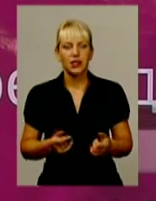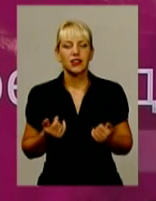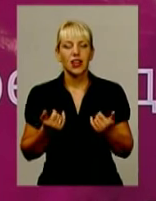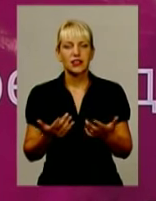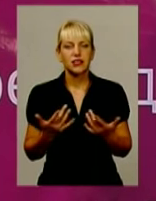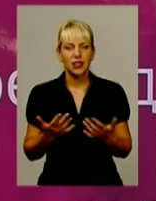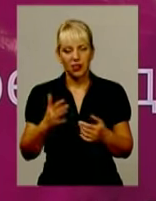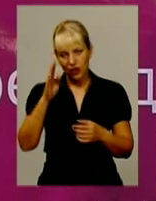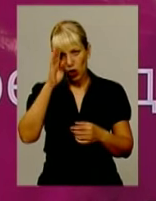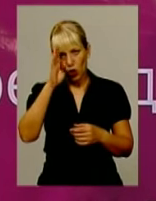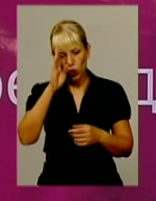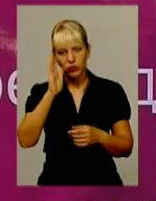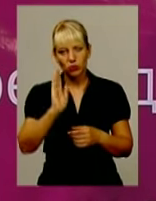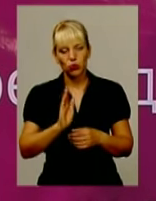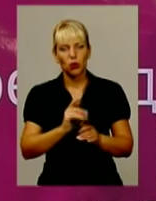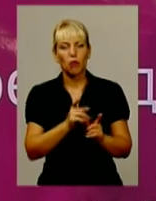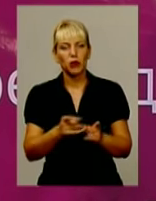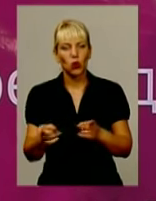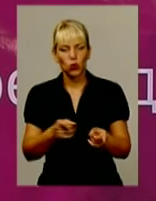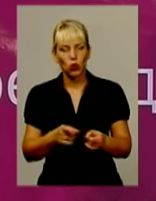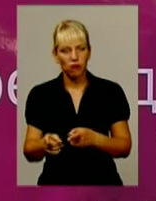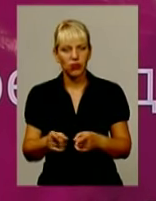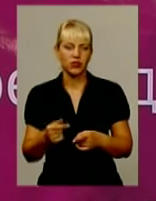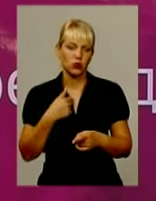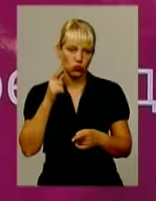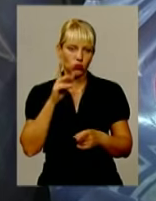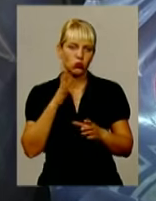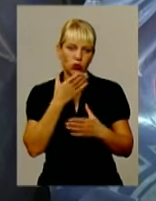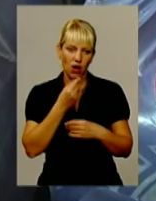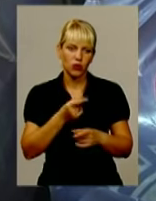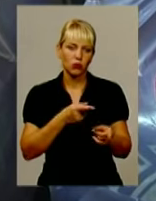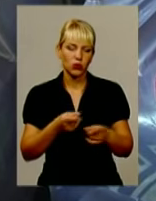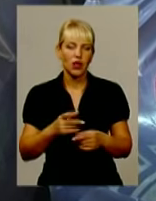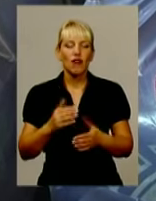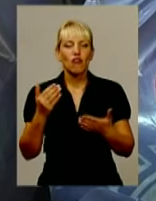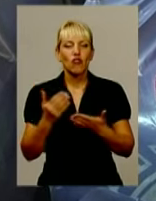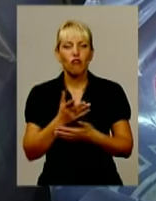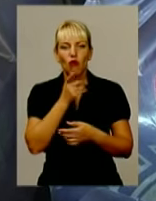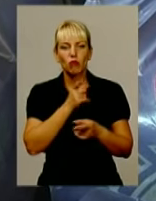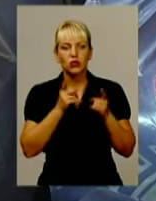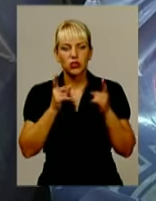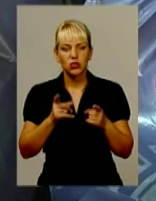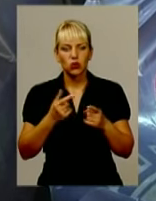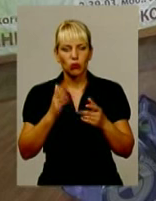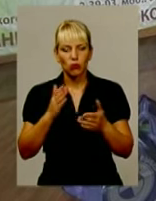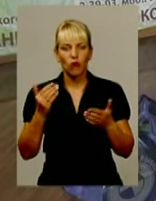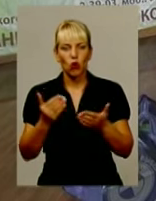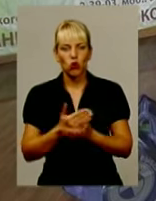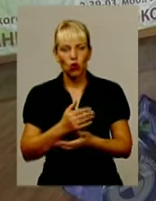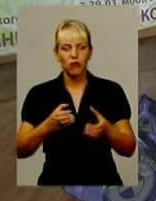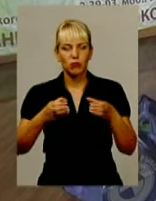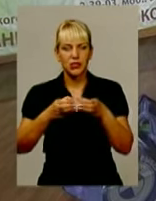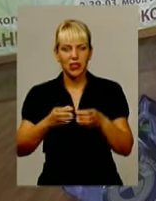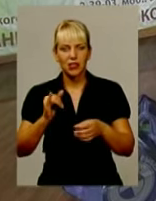хлопці будуть підготовлені, а я думаю, що вони будуть дуже гарно підготовлені. У новому сезоні команда виступить в оновленому складі і в новій